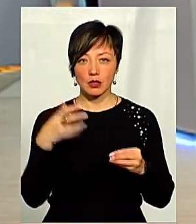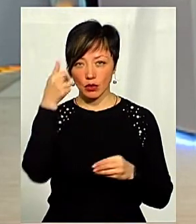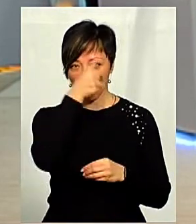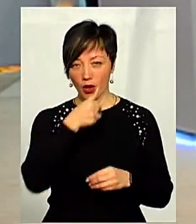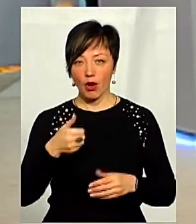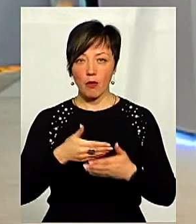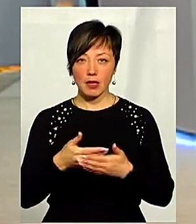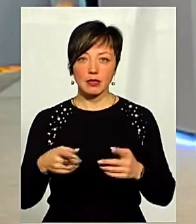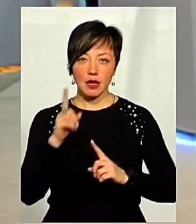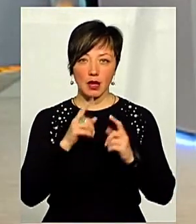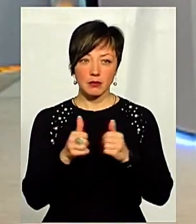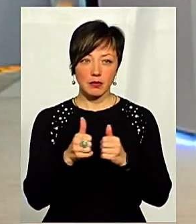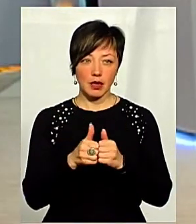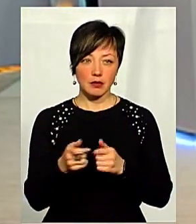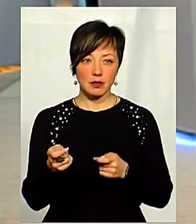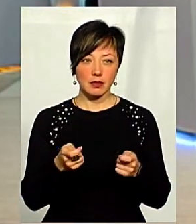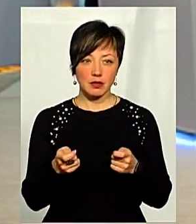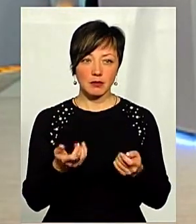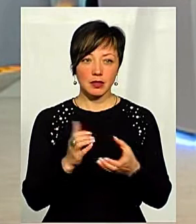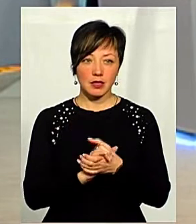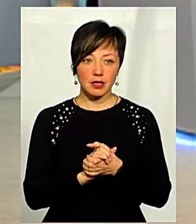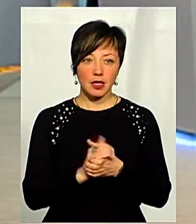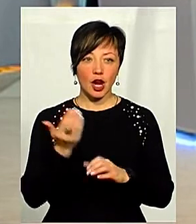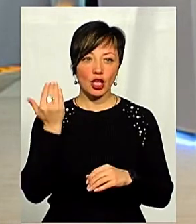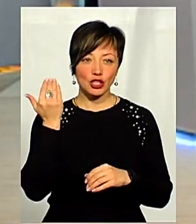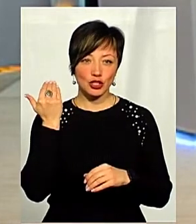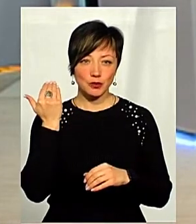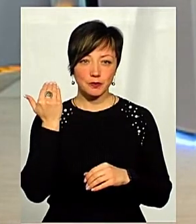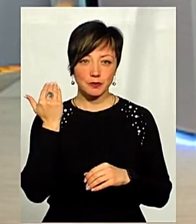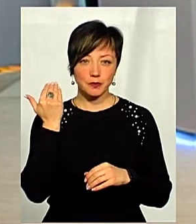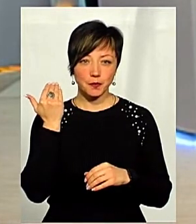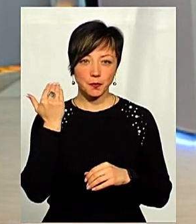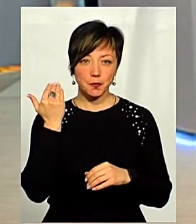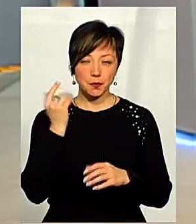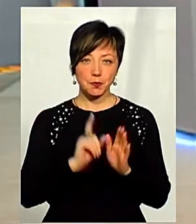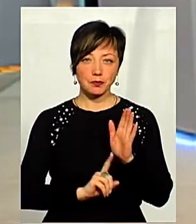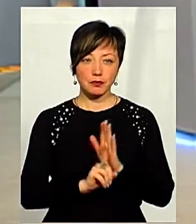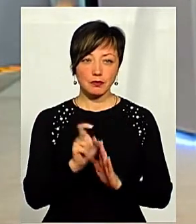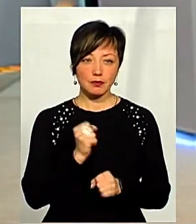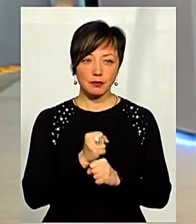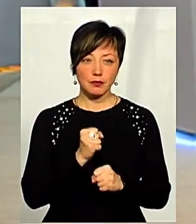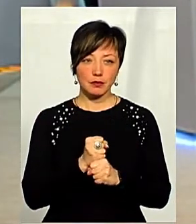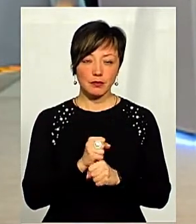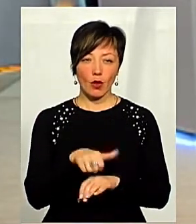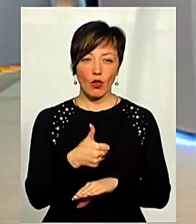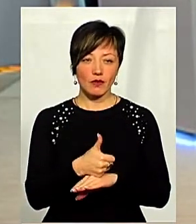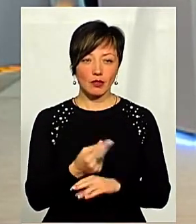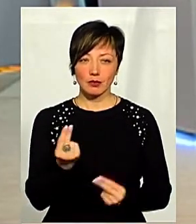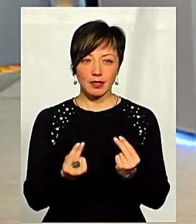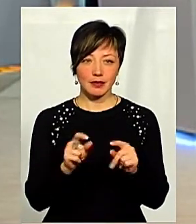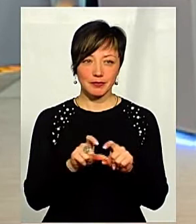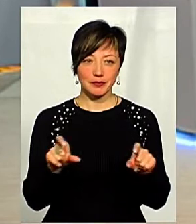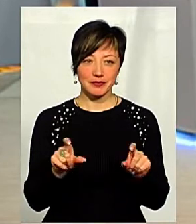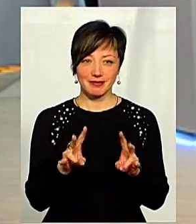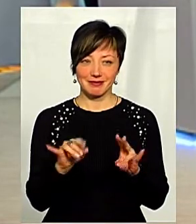раді при обласній державної адміністрації. Я з перебютерчки б з вами позавив вас раніше. Так, почали працювати. Головне, щоб не в реальному